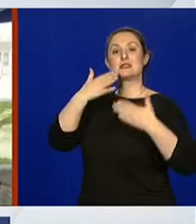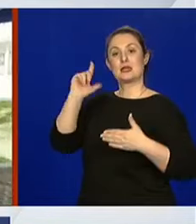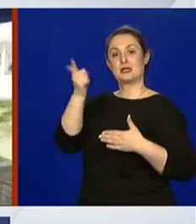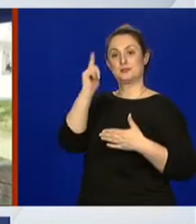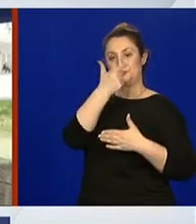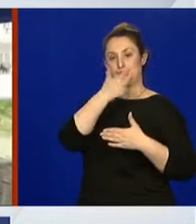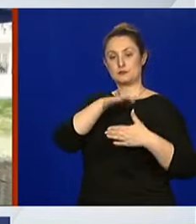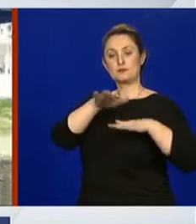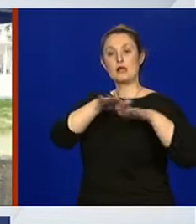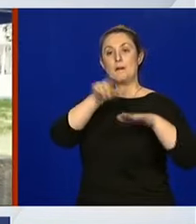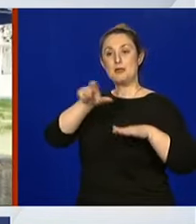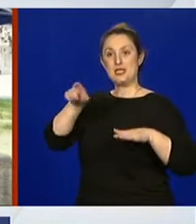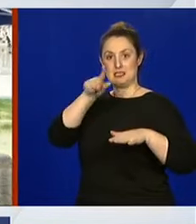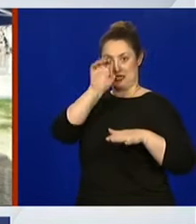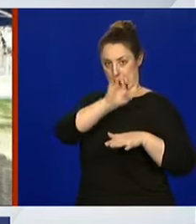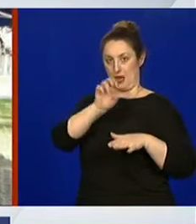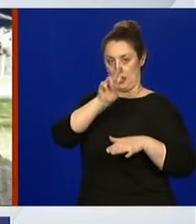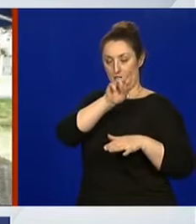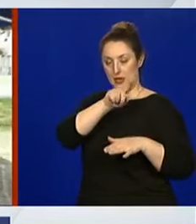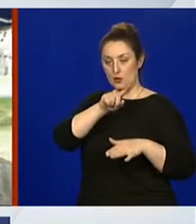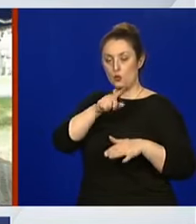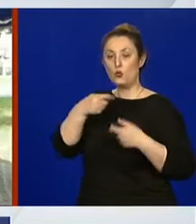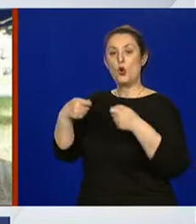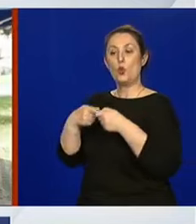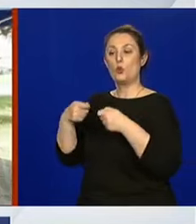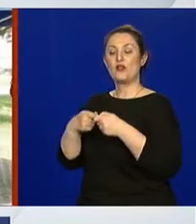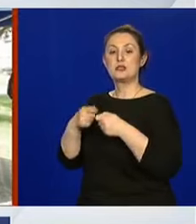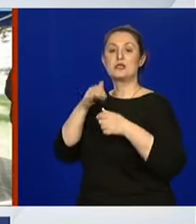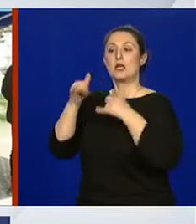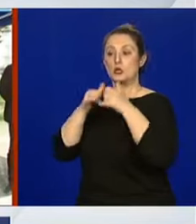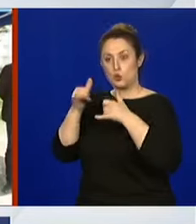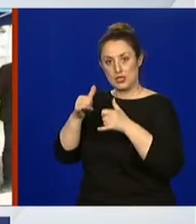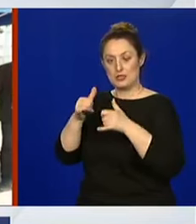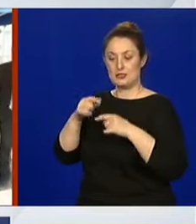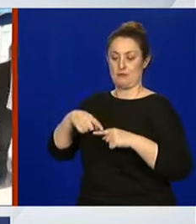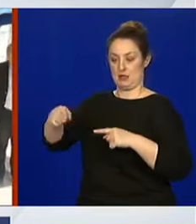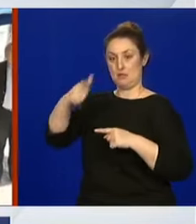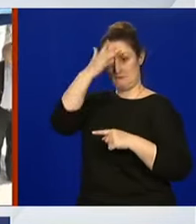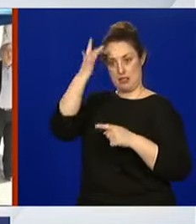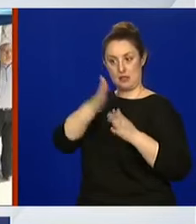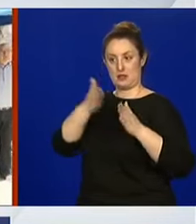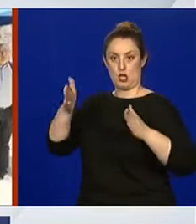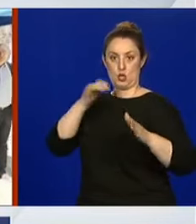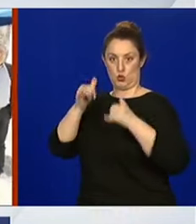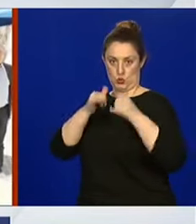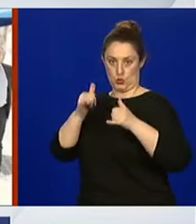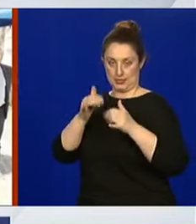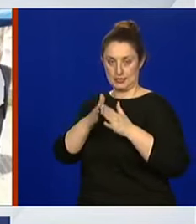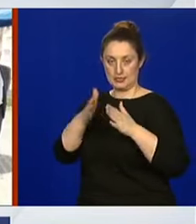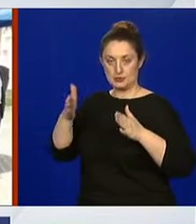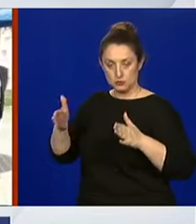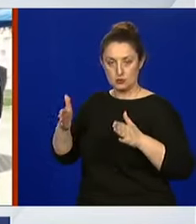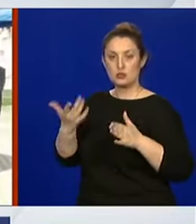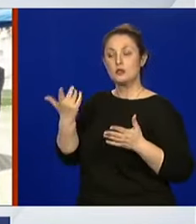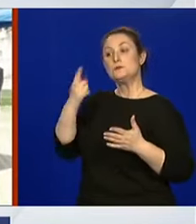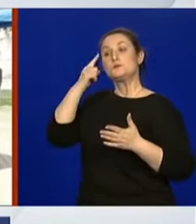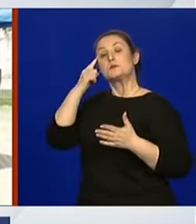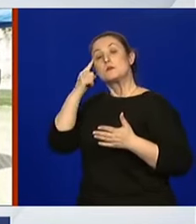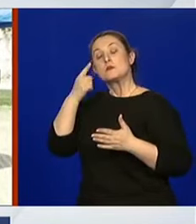europskim vezano za turizam i turističku sezonu. Razmišlja se o uvođenju